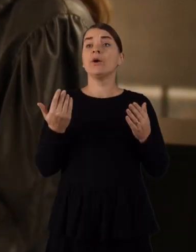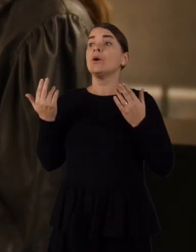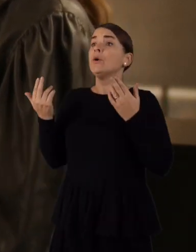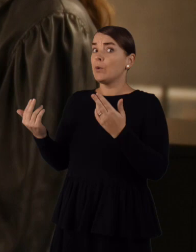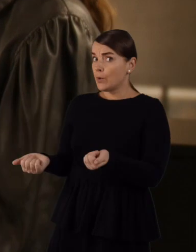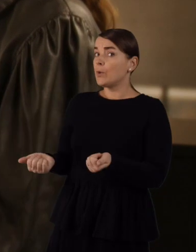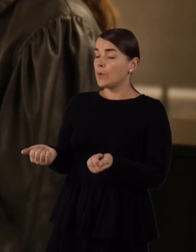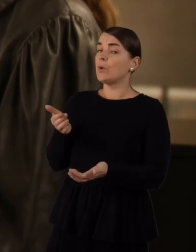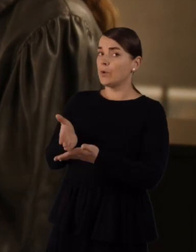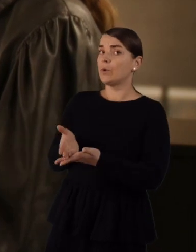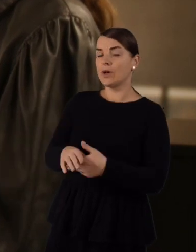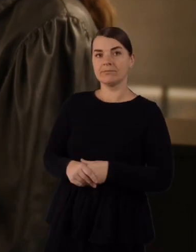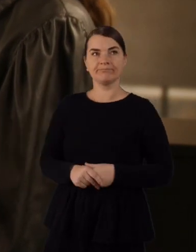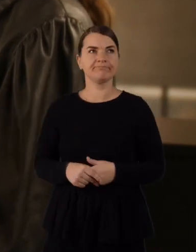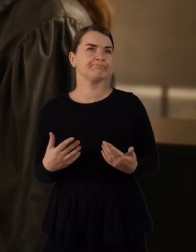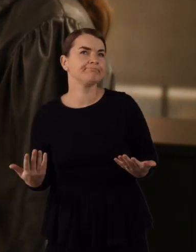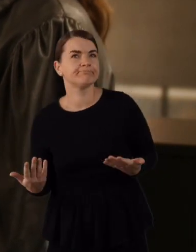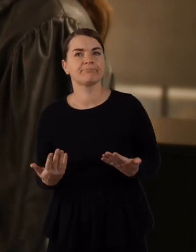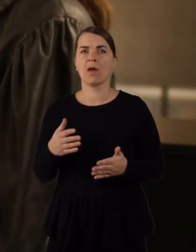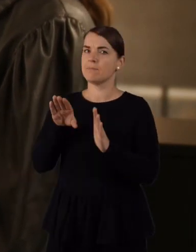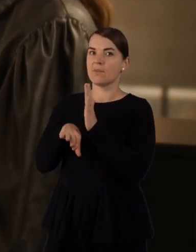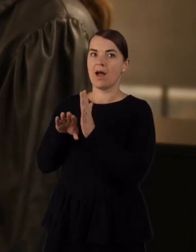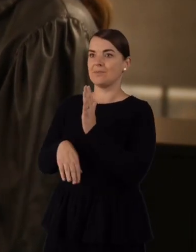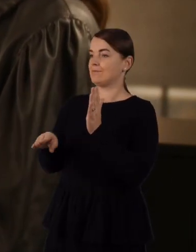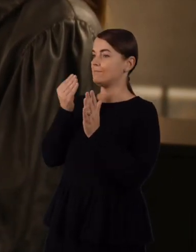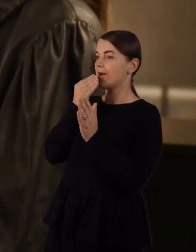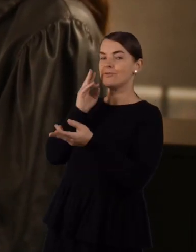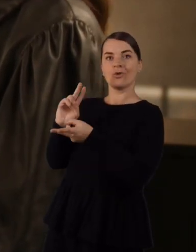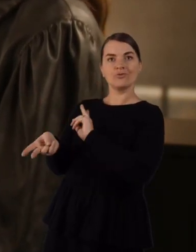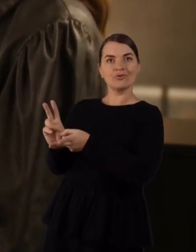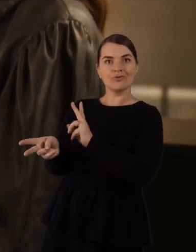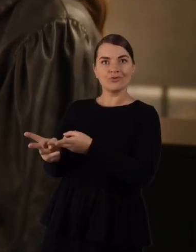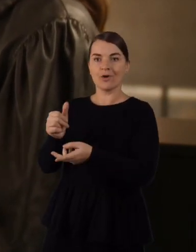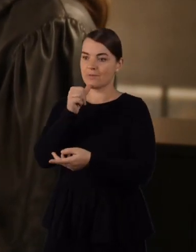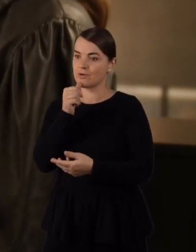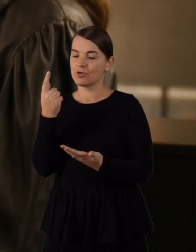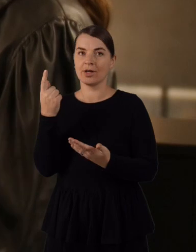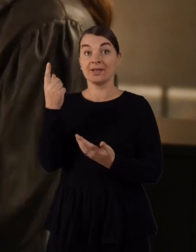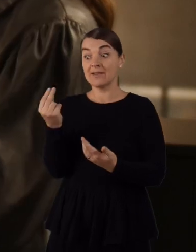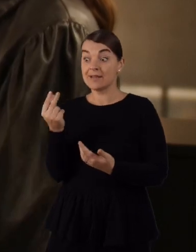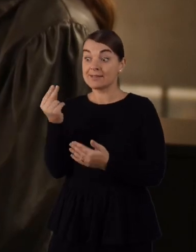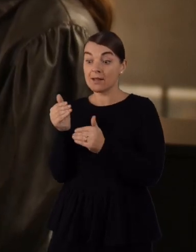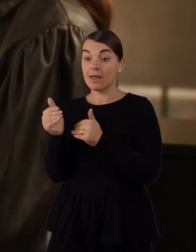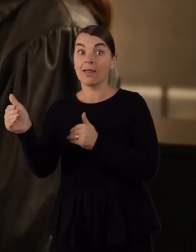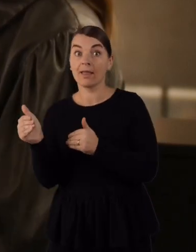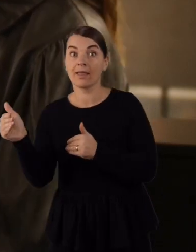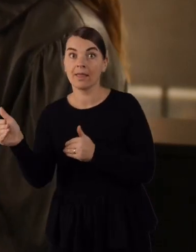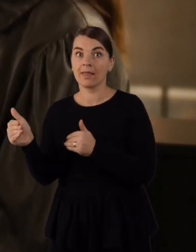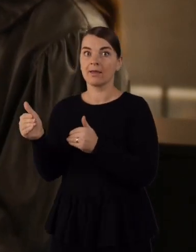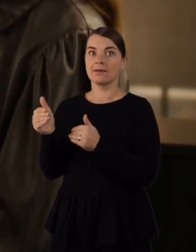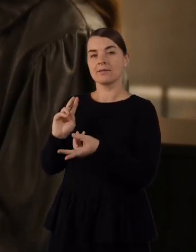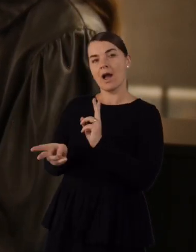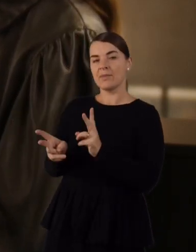Jo, tai nuo paprašiausių dalykų, nuo maisto gaminimo. Tai kai tu gaminiai maistą keliom dienom ir paskui tu jį visas